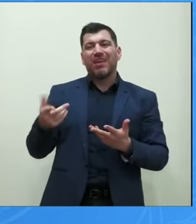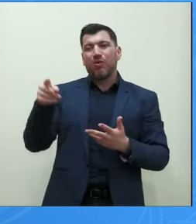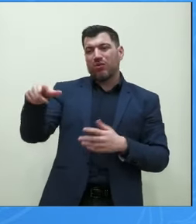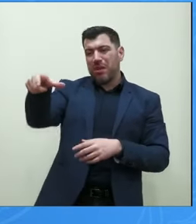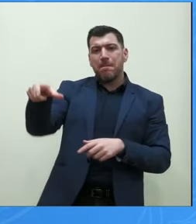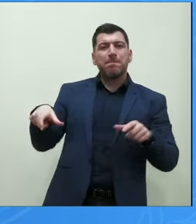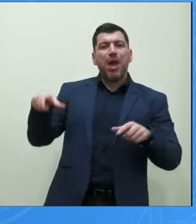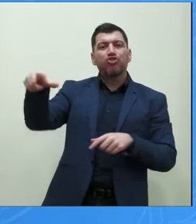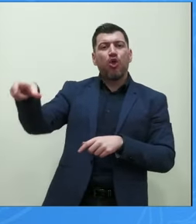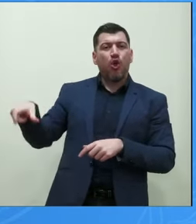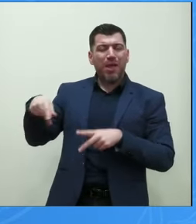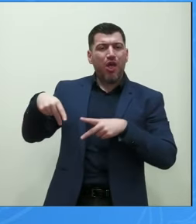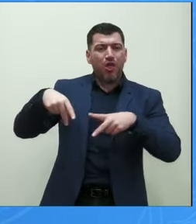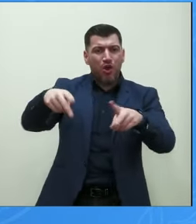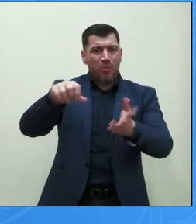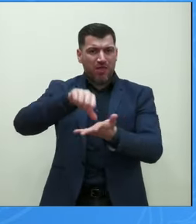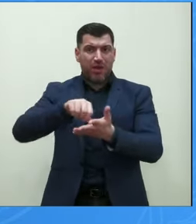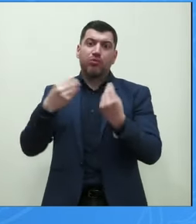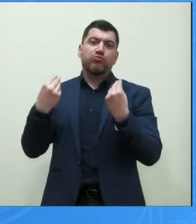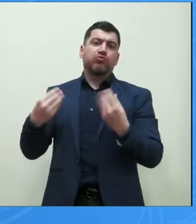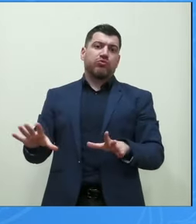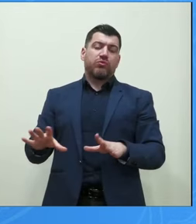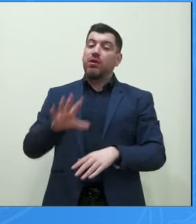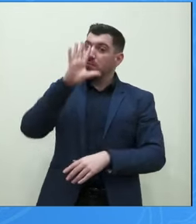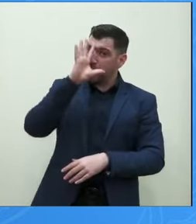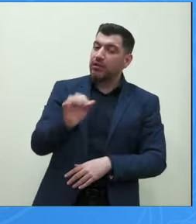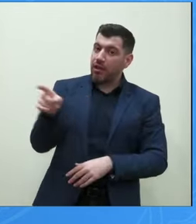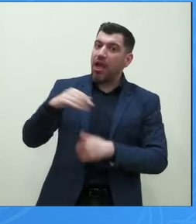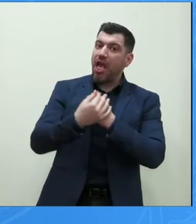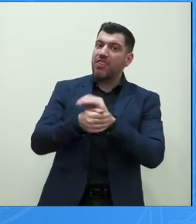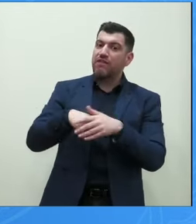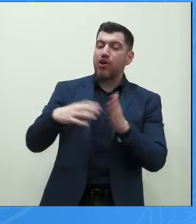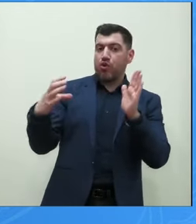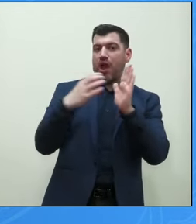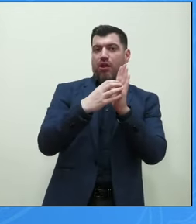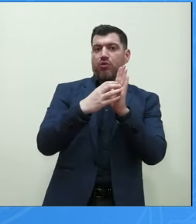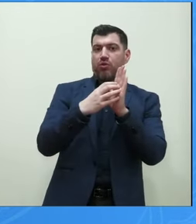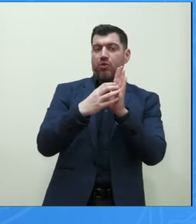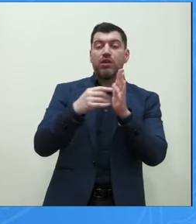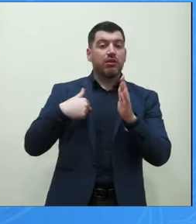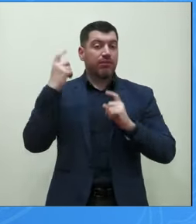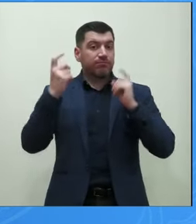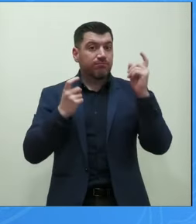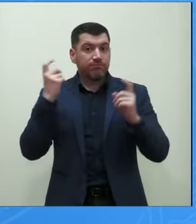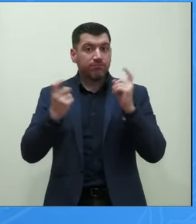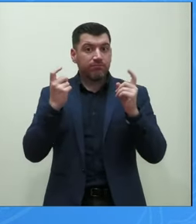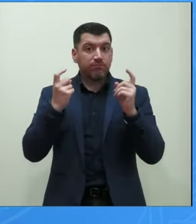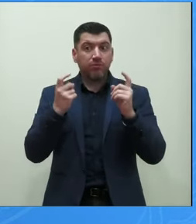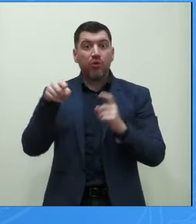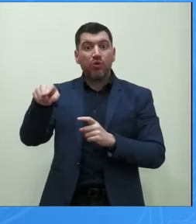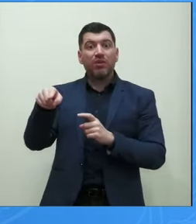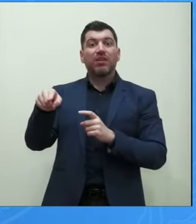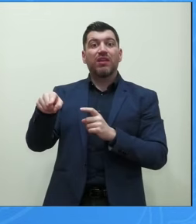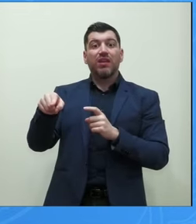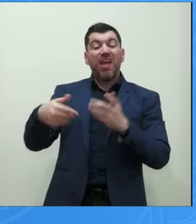μας προξενεί ενδιαφέρον και προβληματισμό το από που προκύπτει πρωτοσέλιδο